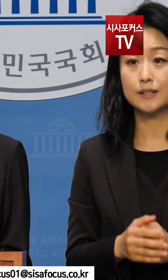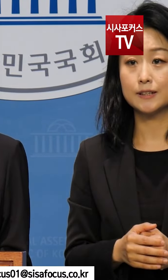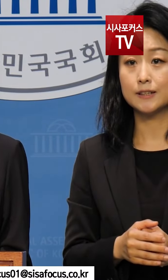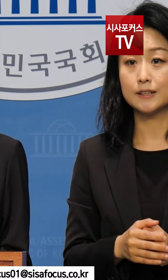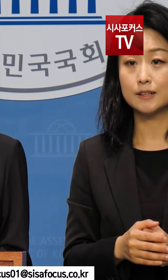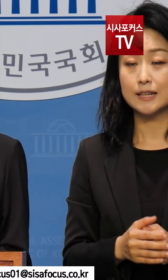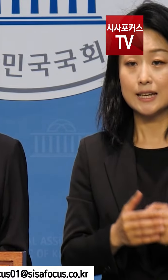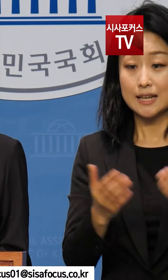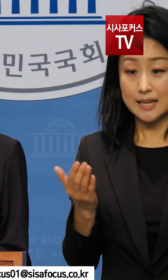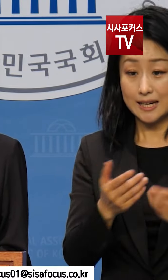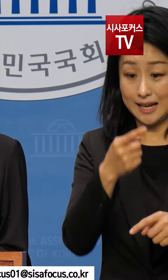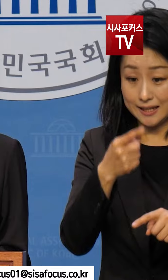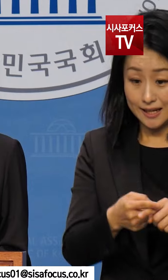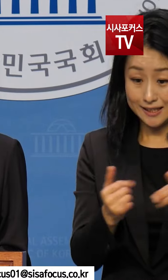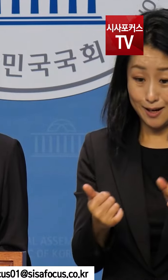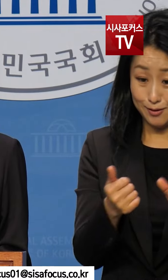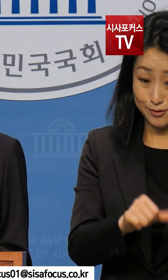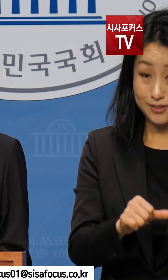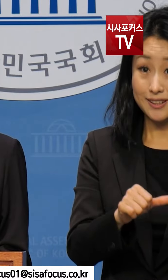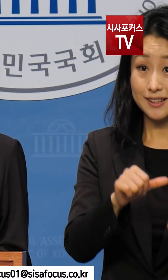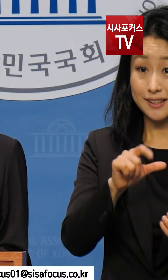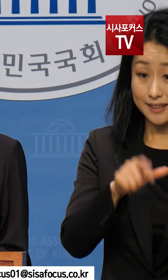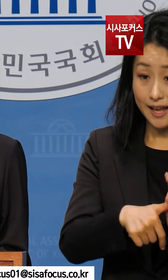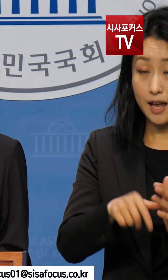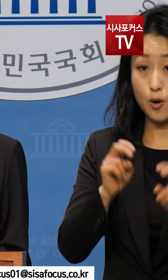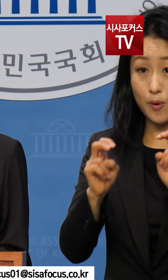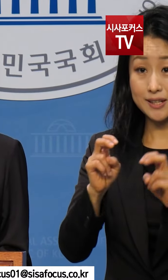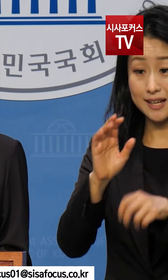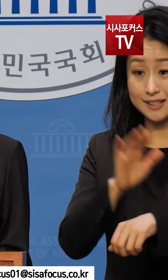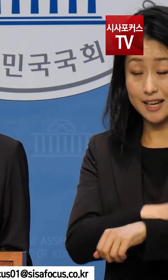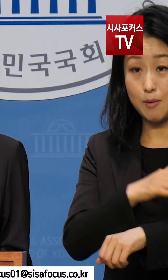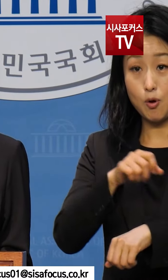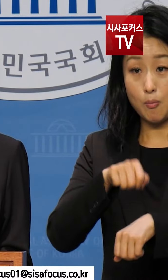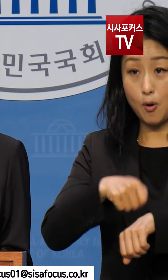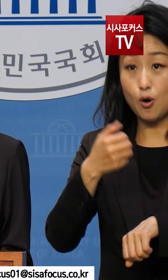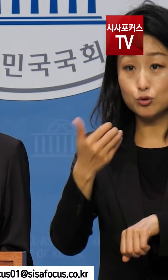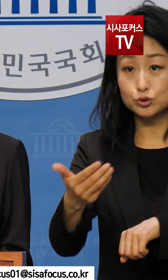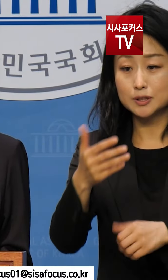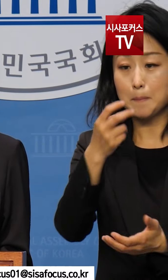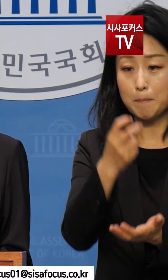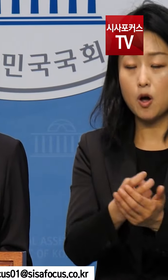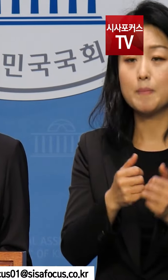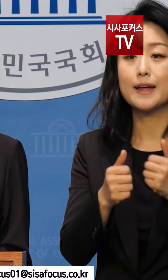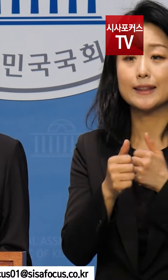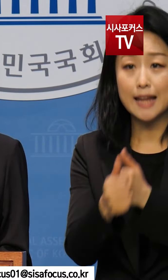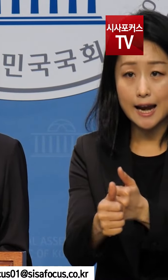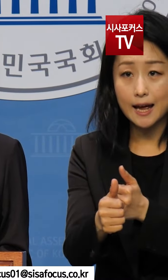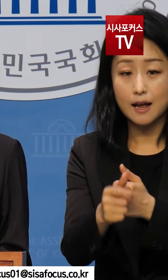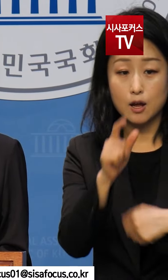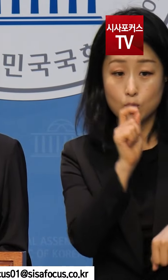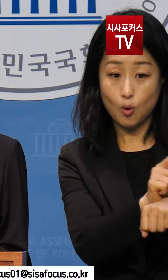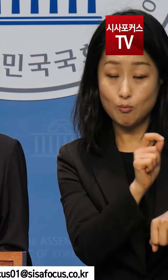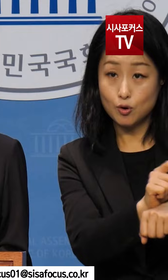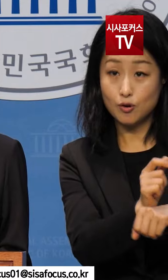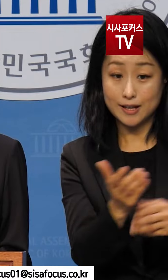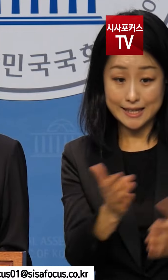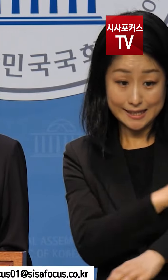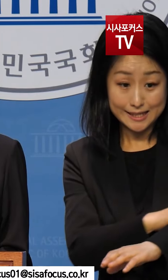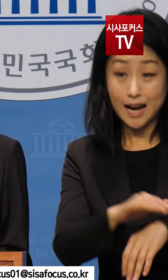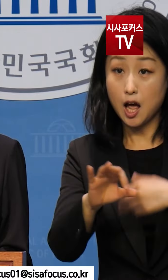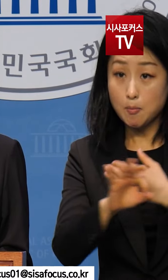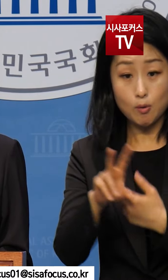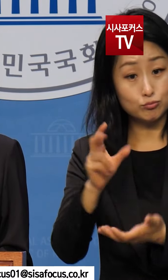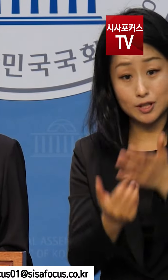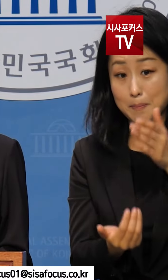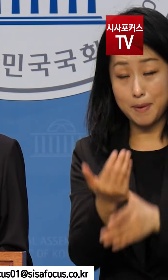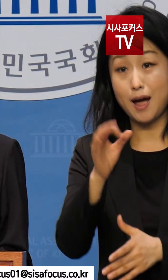정하고 있는 중대시민재해입니다. 안전보건 의무가 있는 각 기관들이 주어진 책임을 다했다면 결코